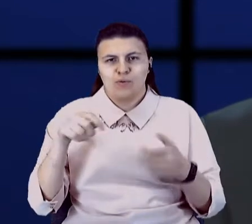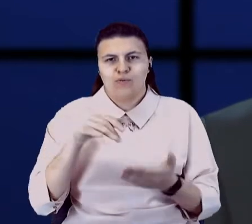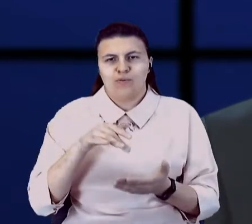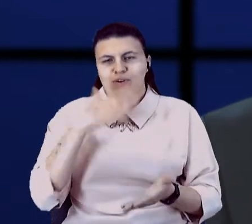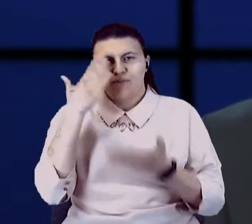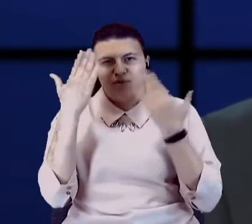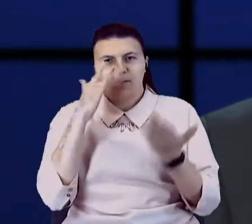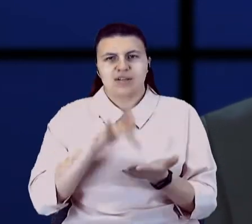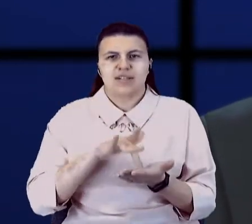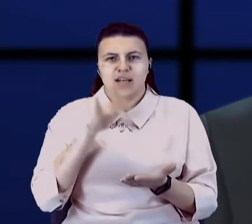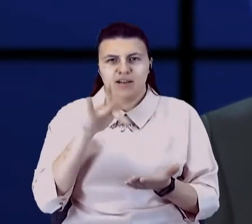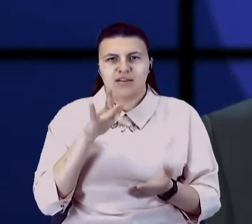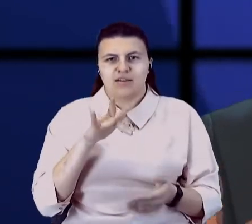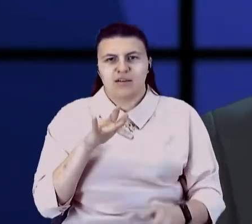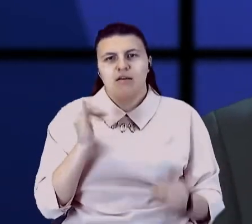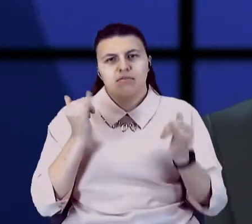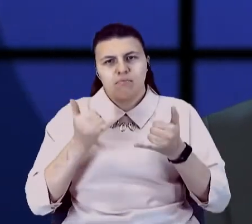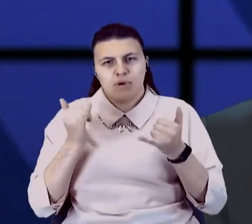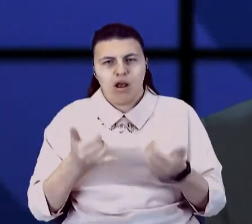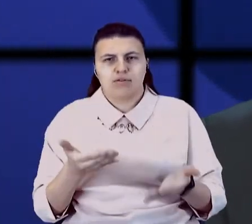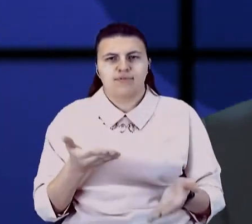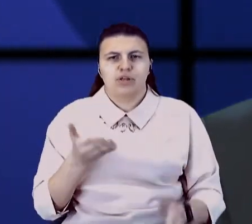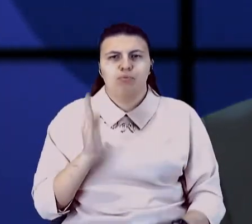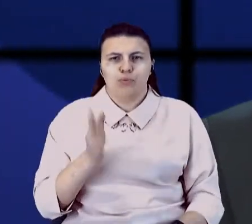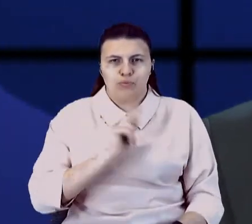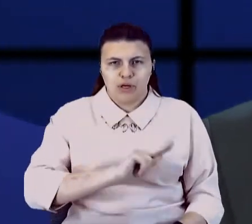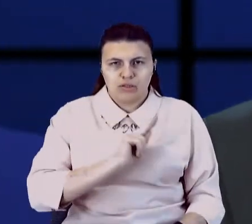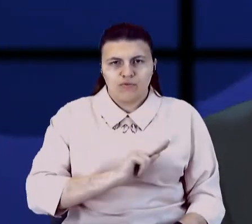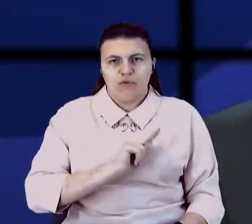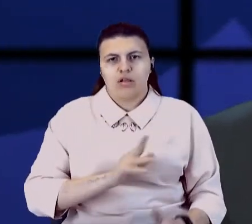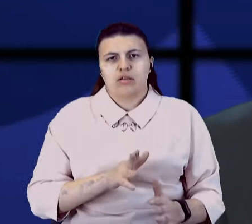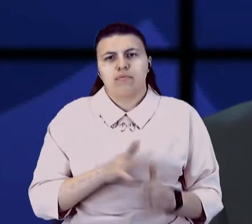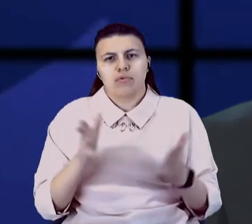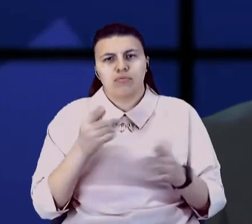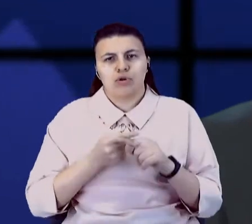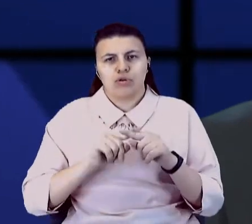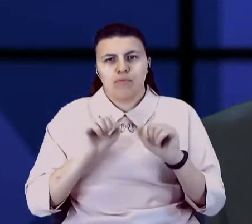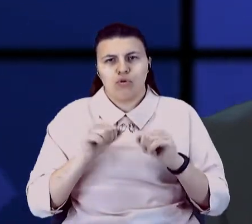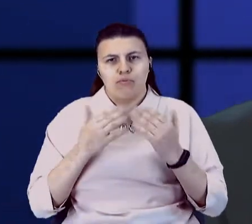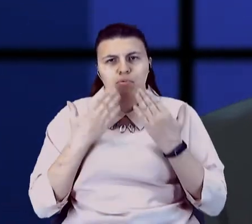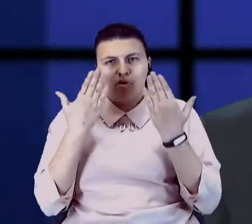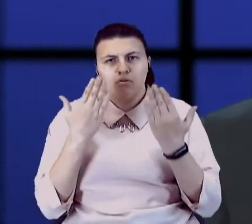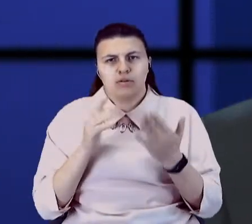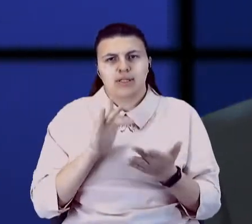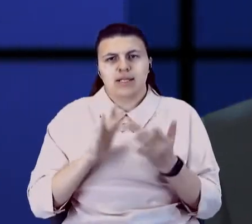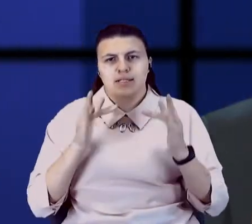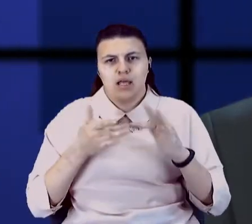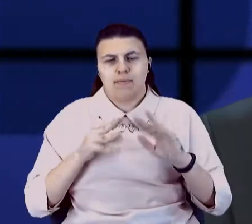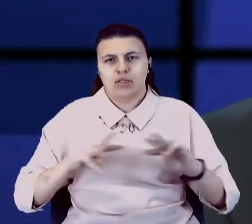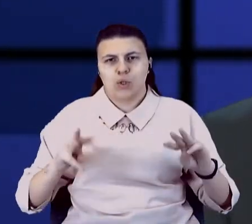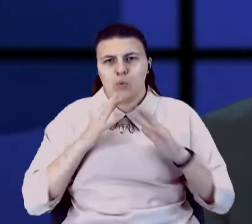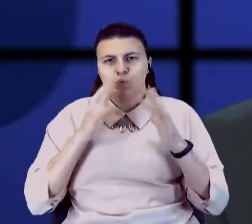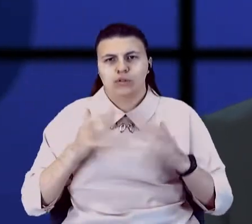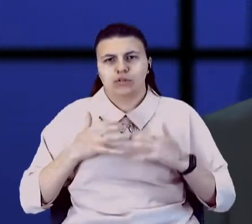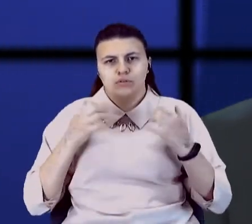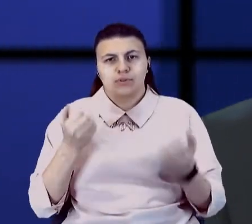Однак заправки будуть працювати. Більше про це можете прочитати на сайті Міністерства охорони здоров'я. Якщо у вас є